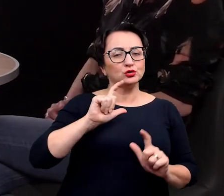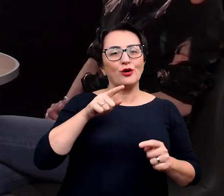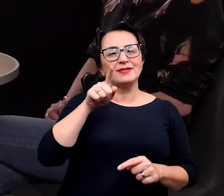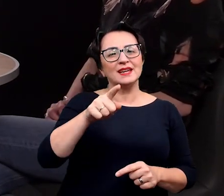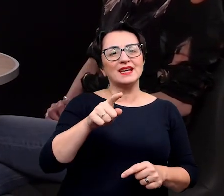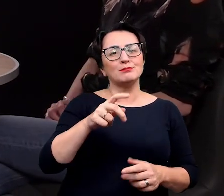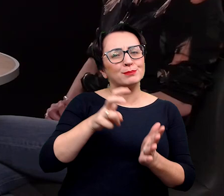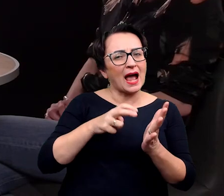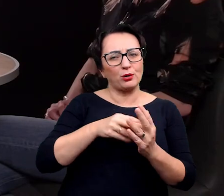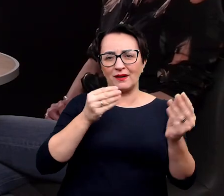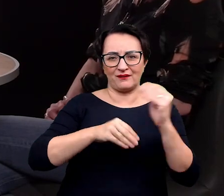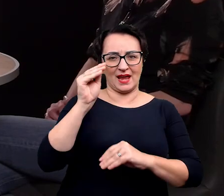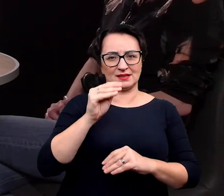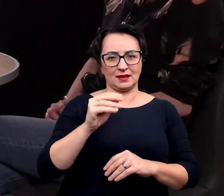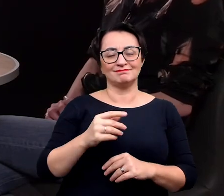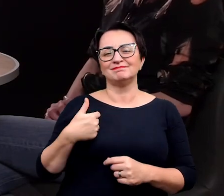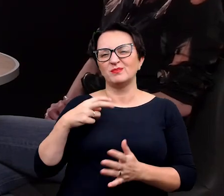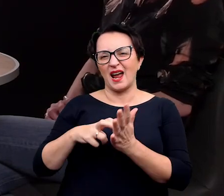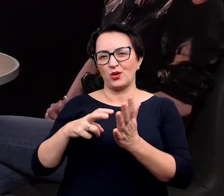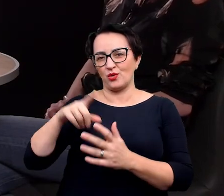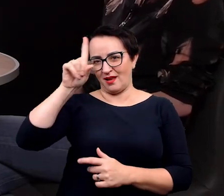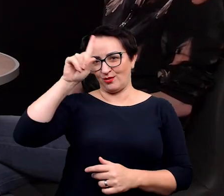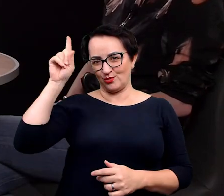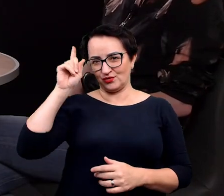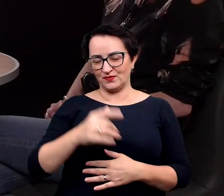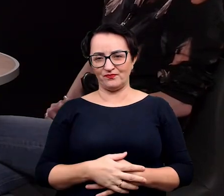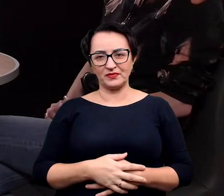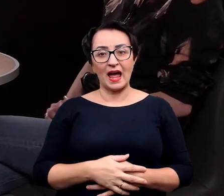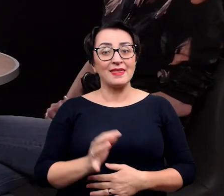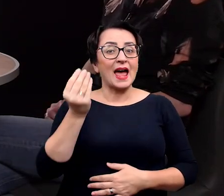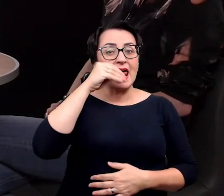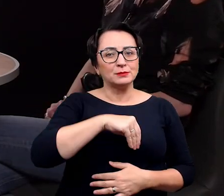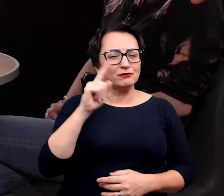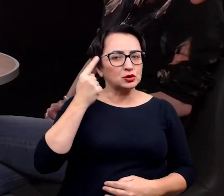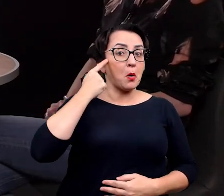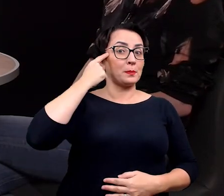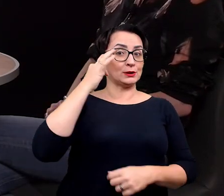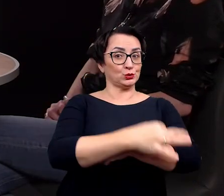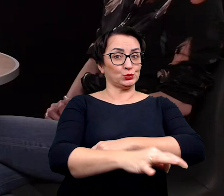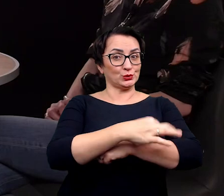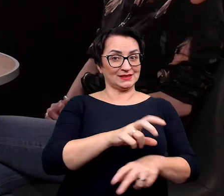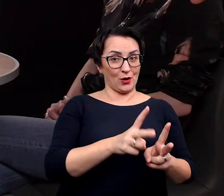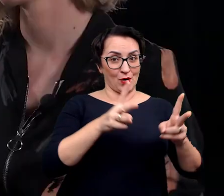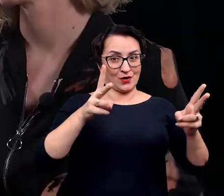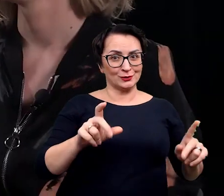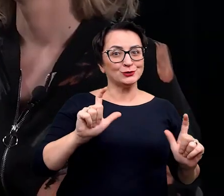z tego aspektu twojej kariery? Ludzi. Ludzi. Ludzi. I najlepsze wspomnienie z czasów studiów to?